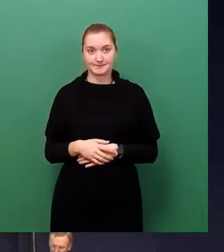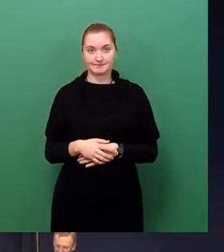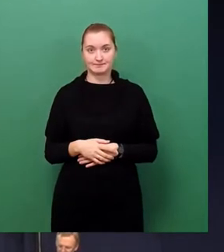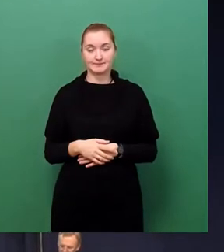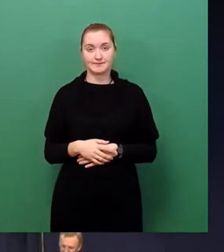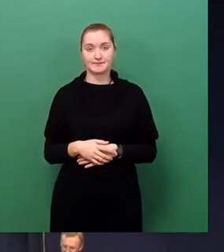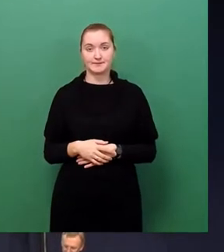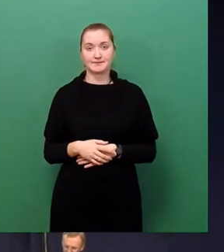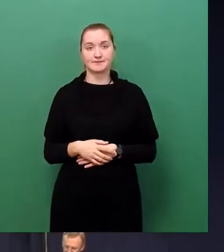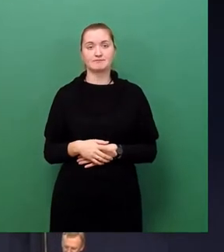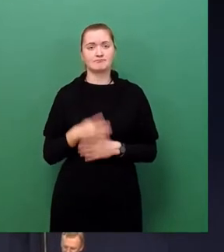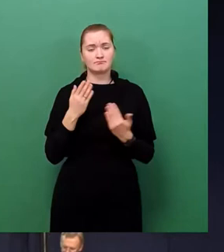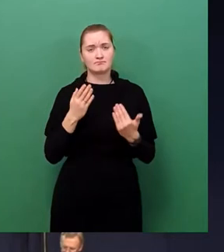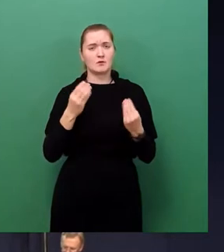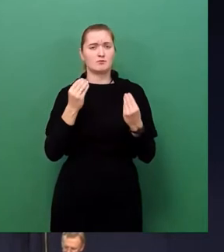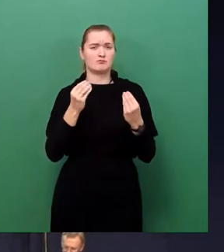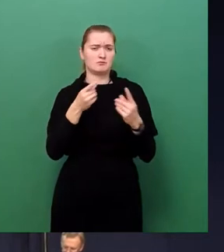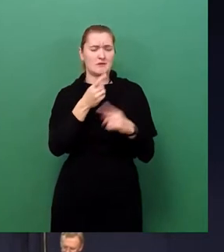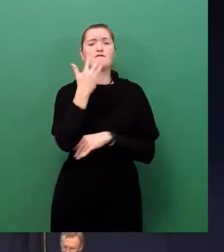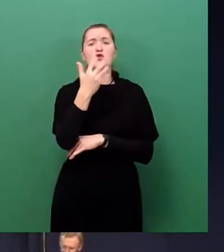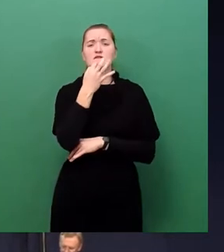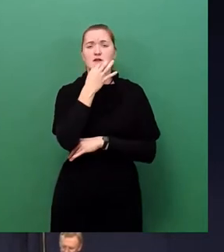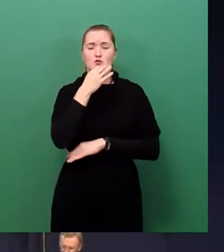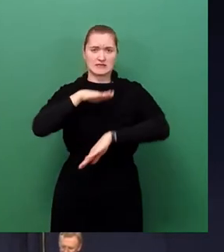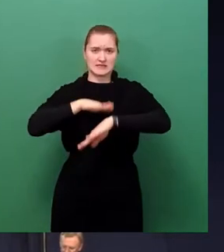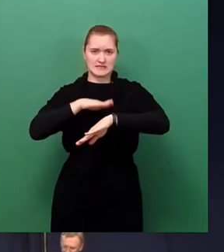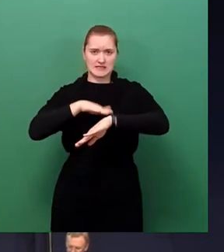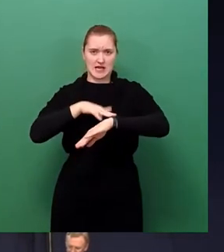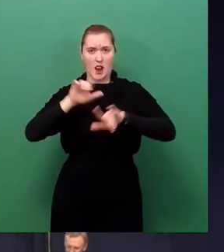Redner hier, Sie haben fünf Minuten Redezeit. Bitteschön.